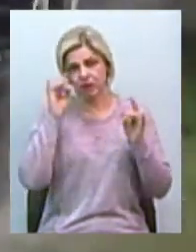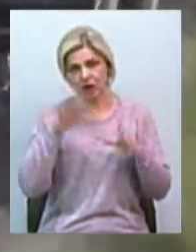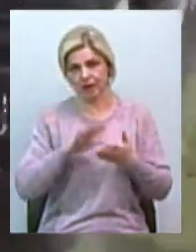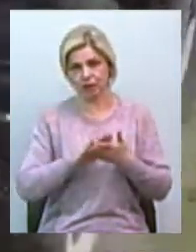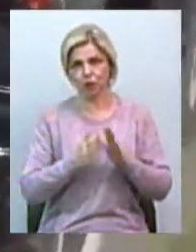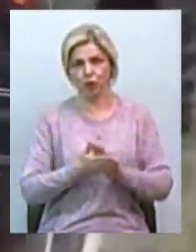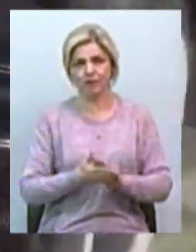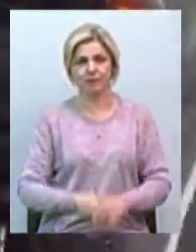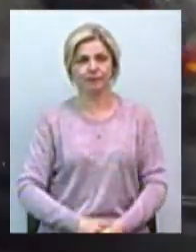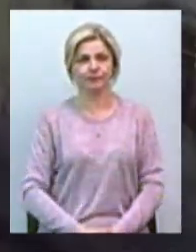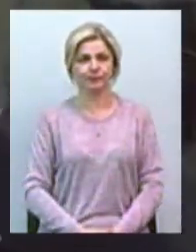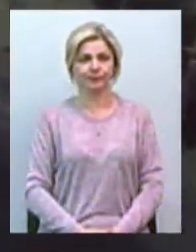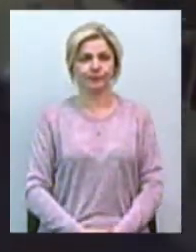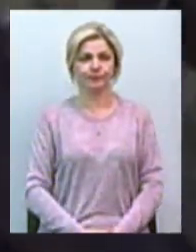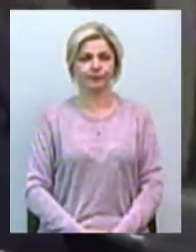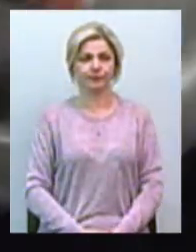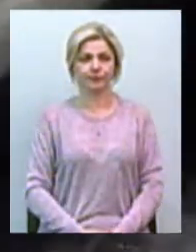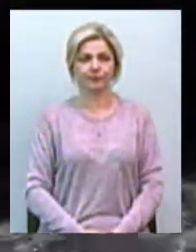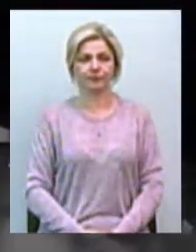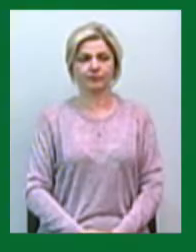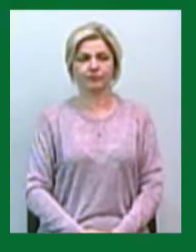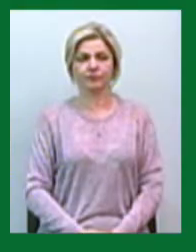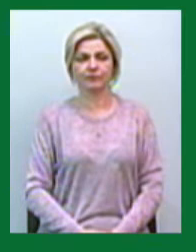Ніна Булах, новини на Суспільному, Миколаїв.